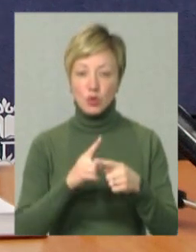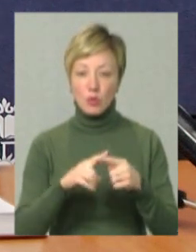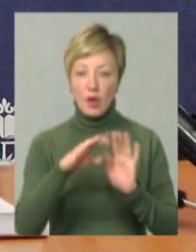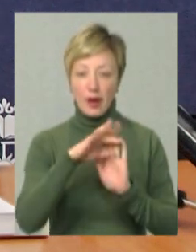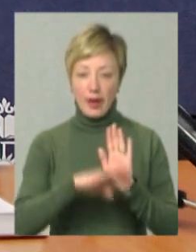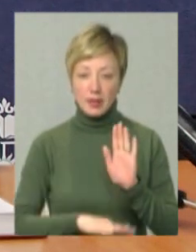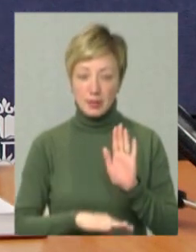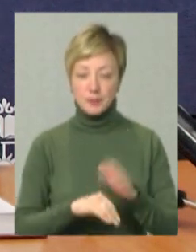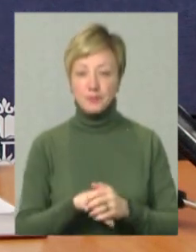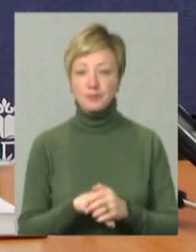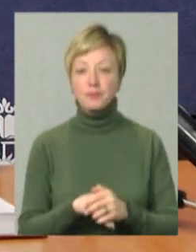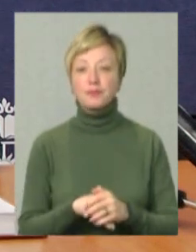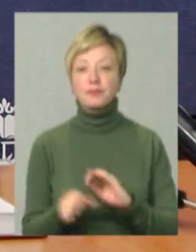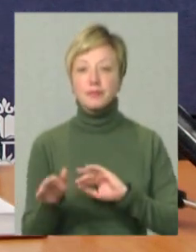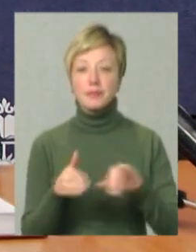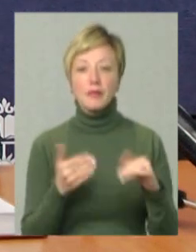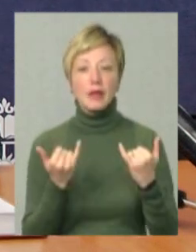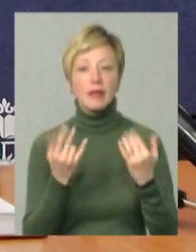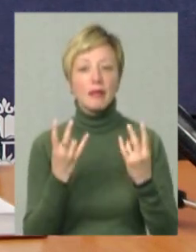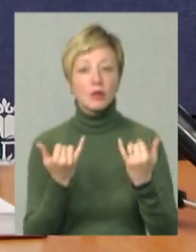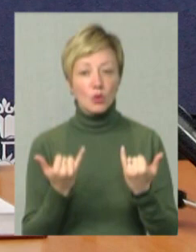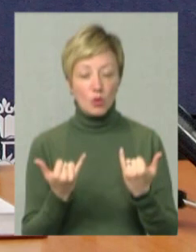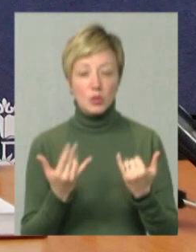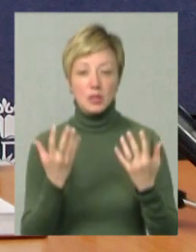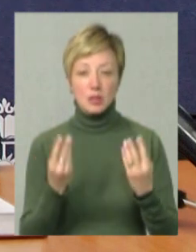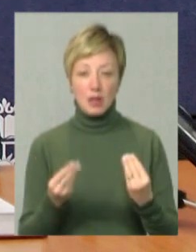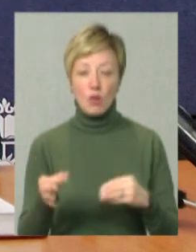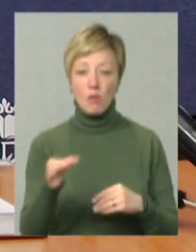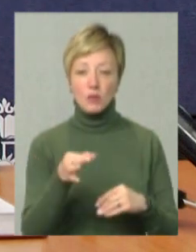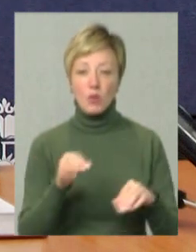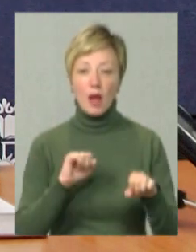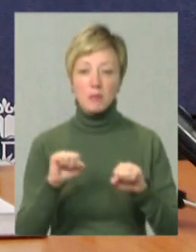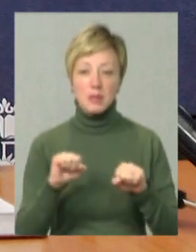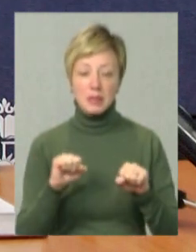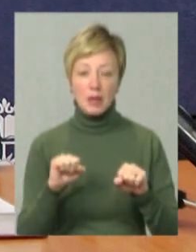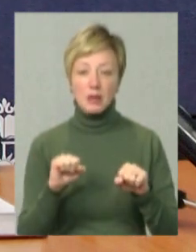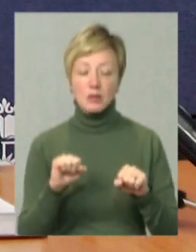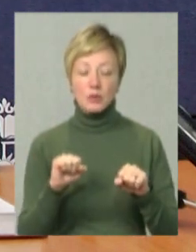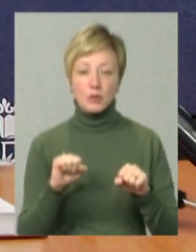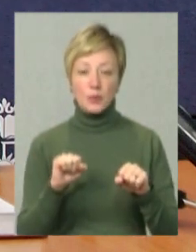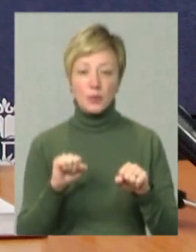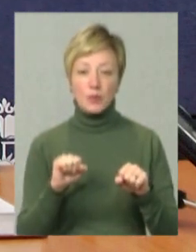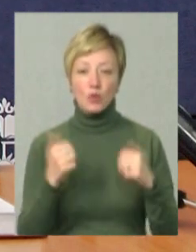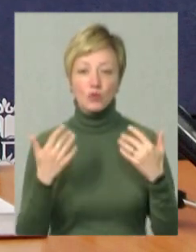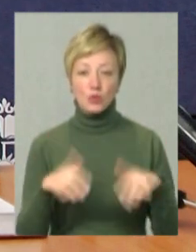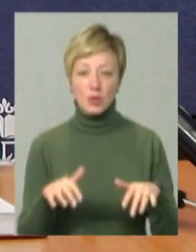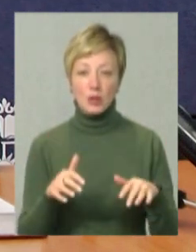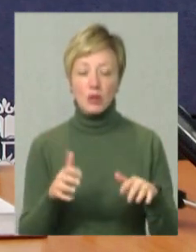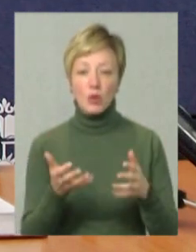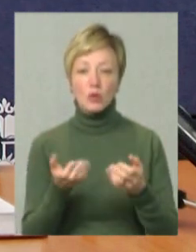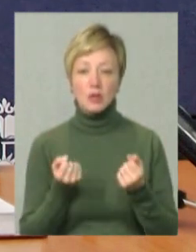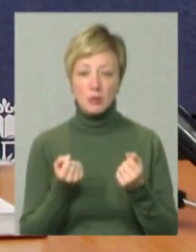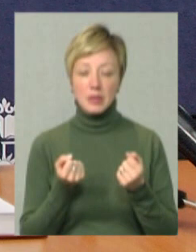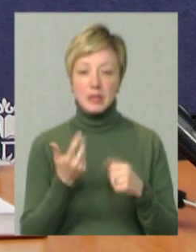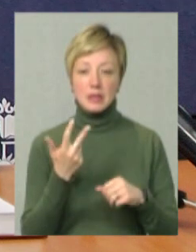цьому реєстрі. На сьогоднішній день обласною адміністрацією вже отримано